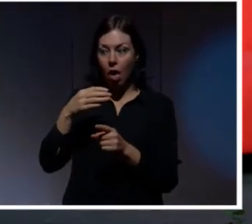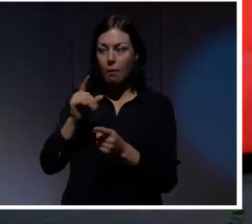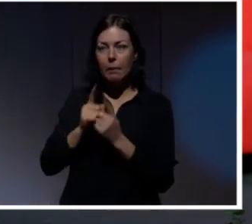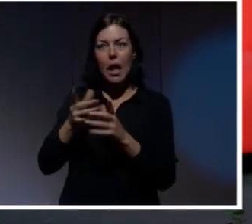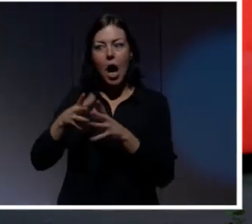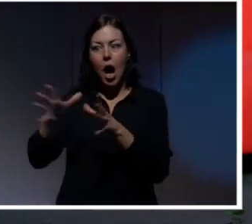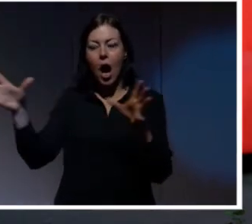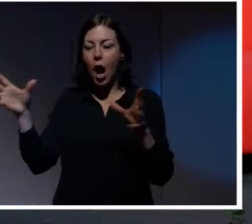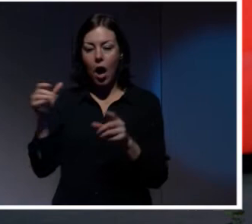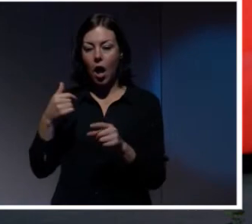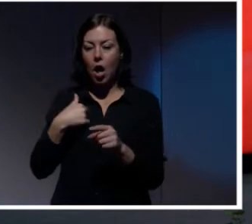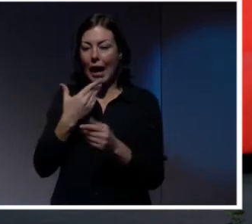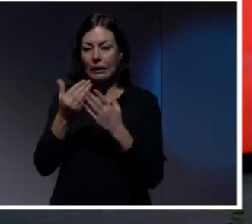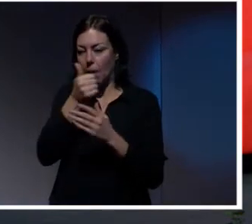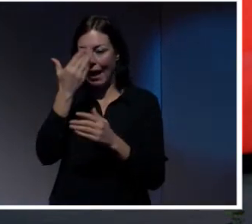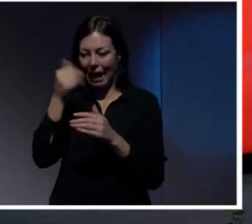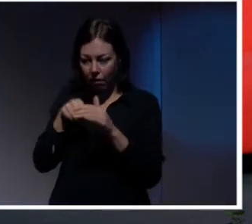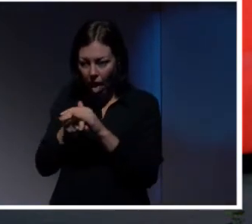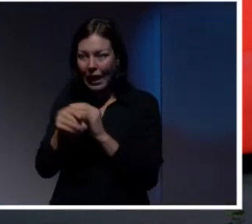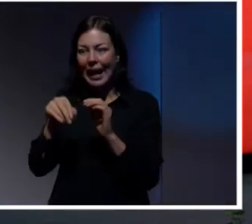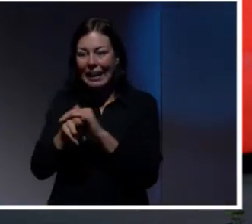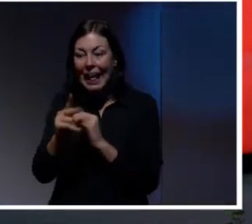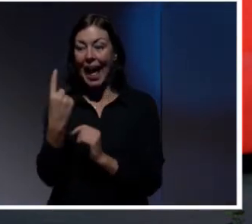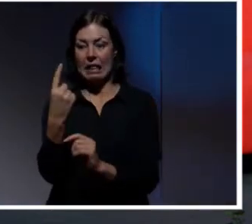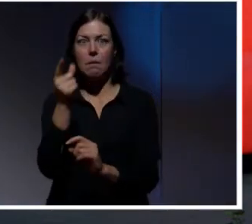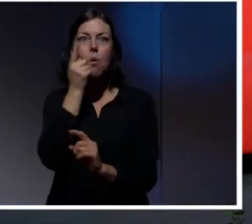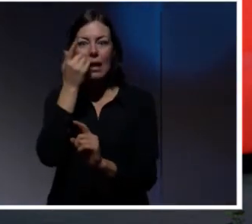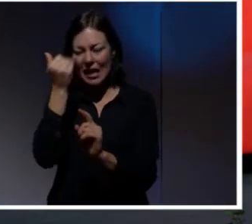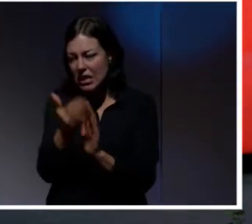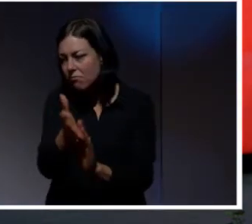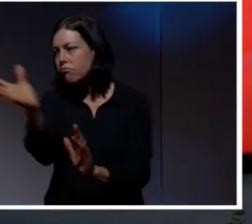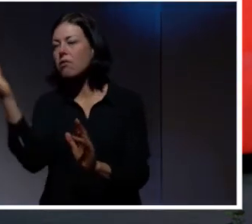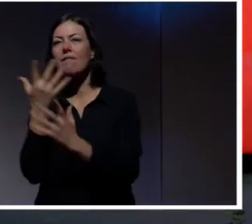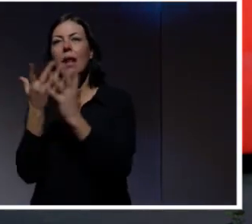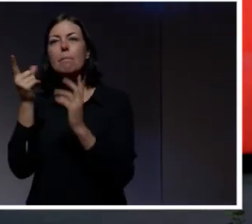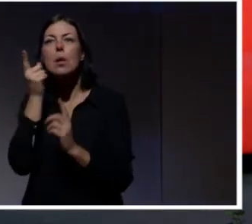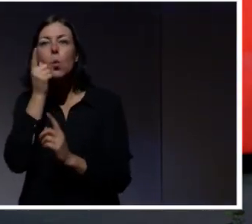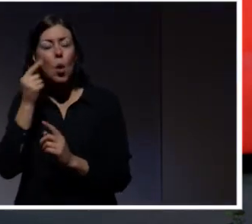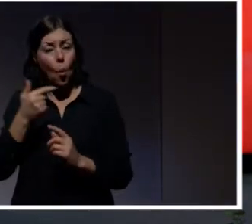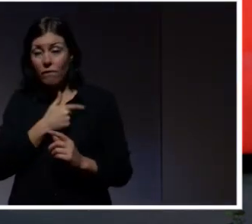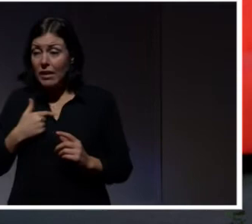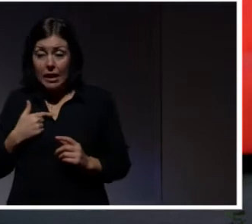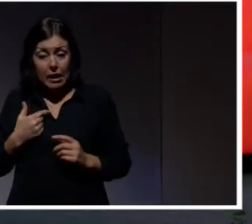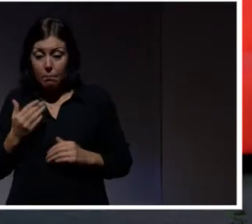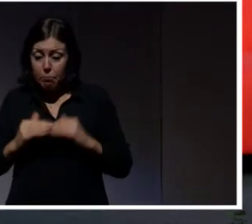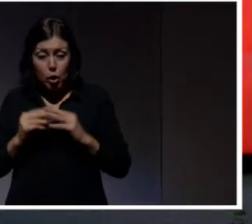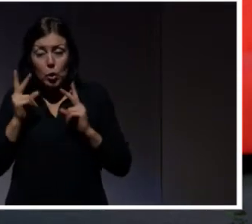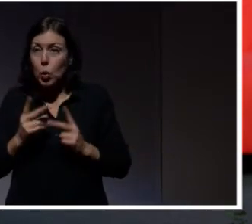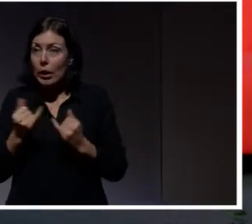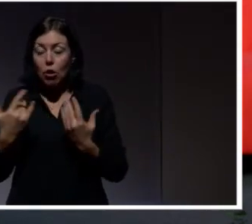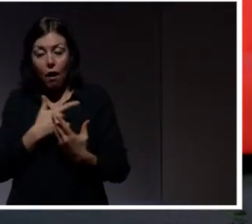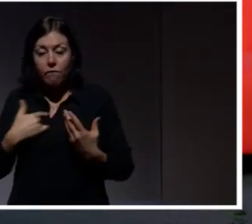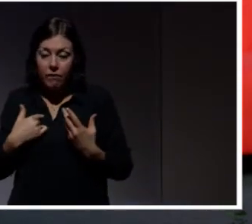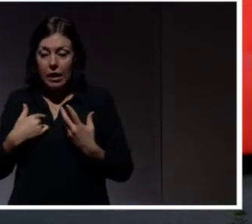miljoner telefoner. Och vi bygger digitaliseringen idag på att allting ska vara uppkopplat, sammankopplat. Men vi saknar förmåga